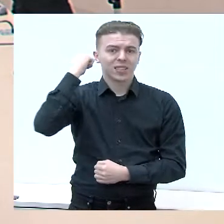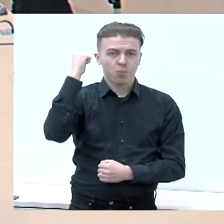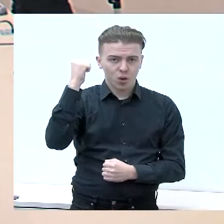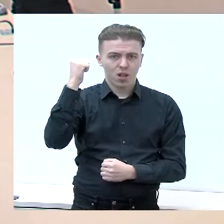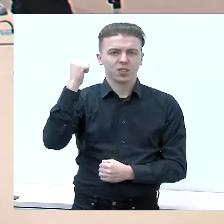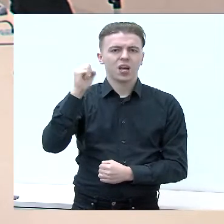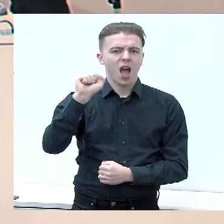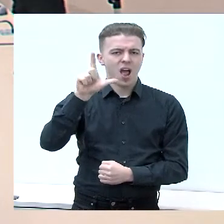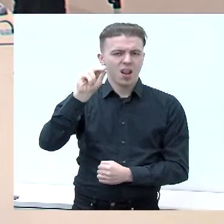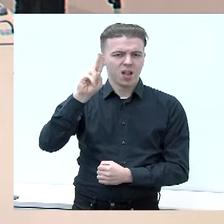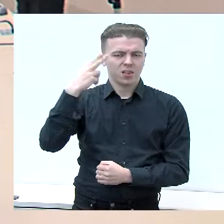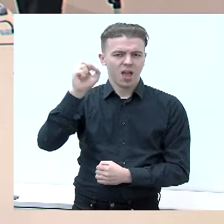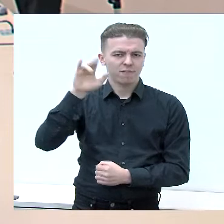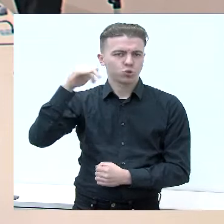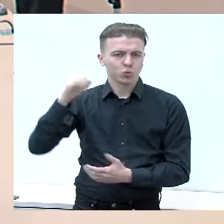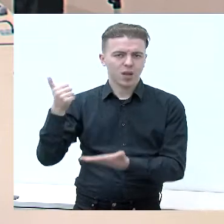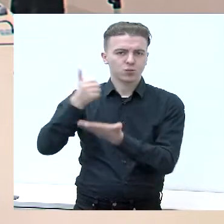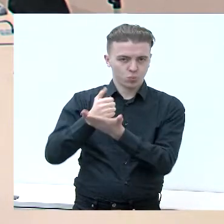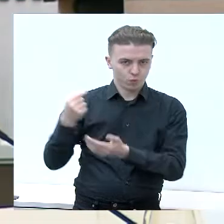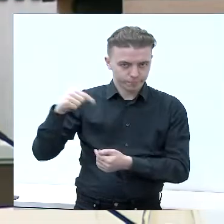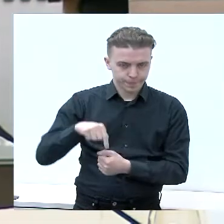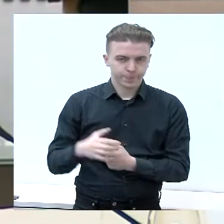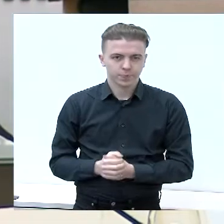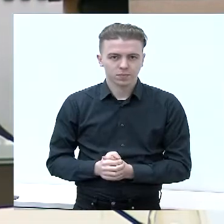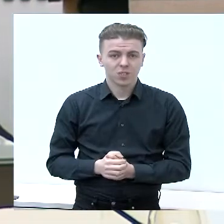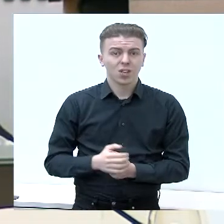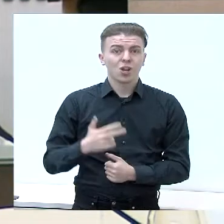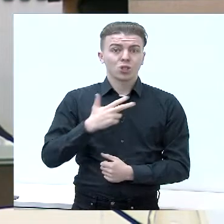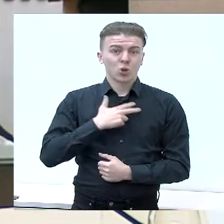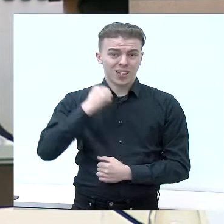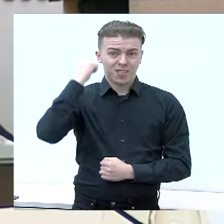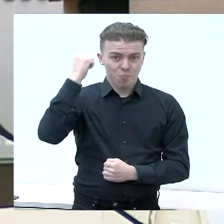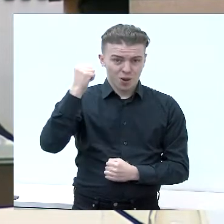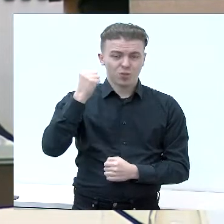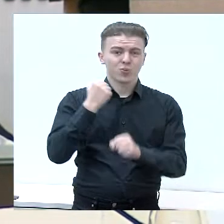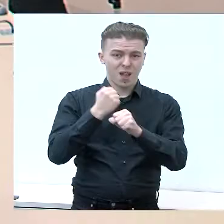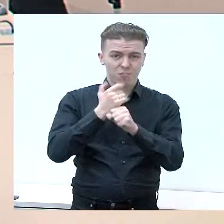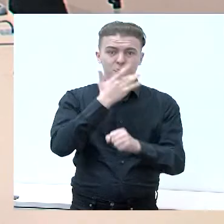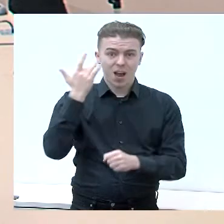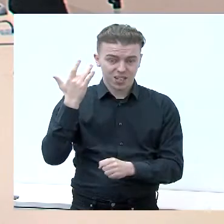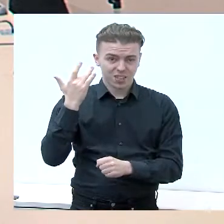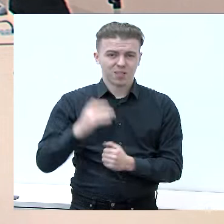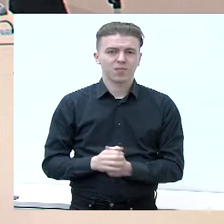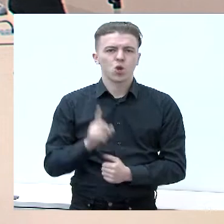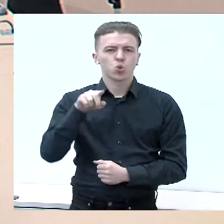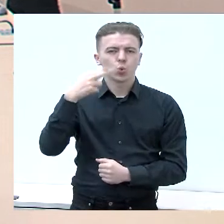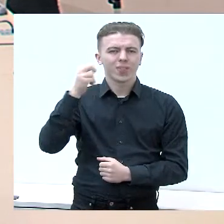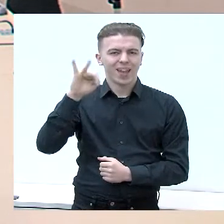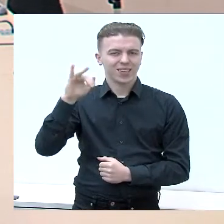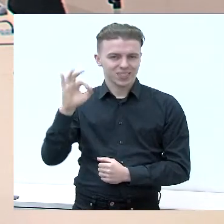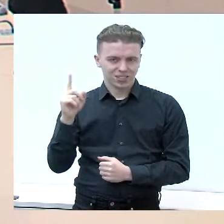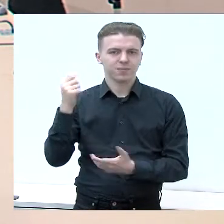Valdas Aleknavičius. Lietuvos socialdemokratų darbo partija. Sąrašo lyderis Artūras Dunaitis.